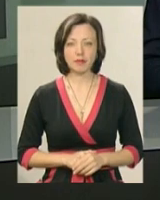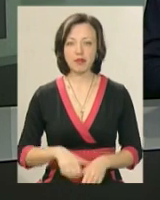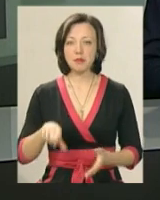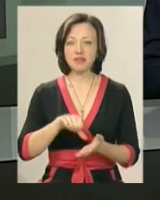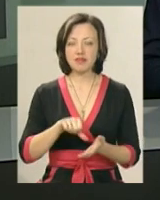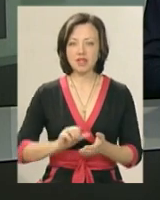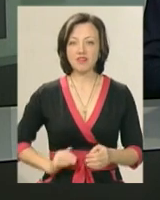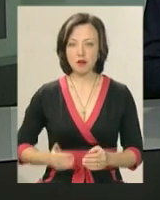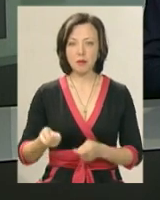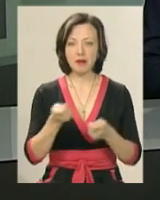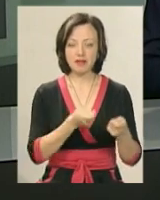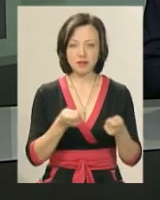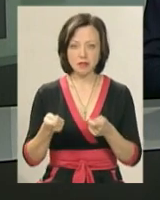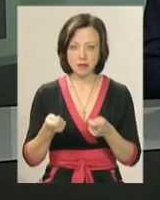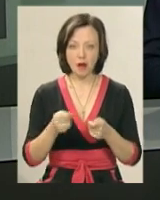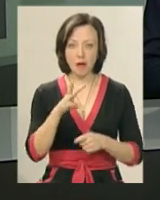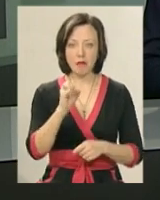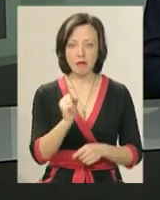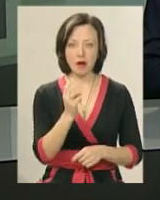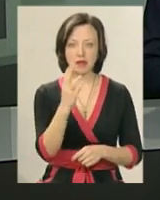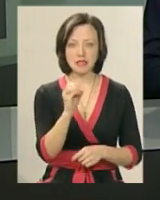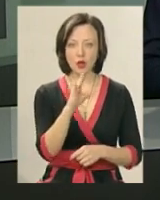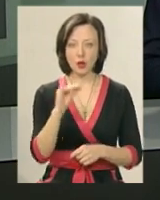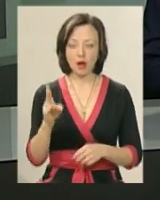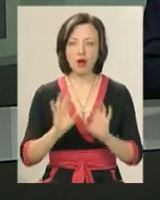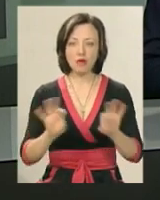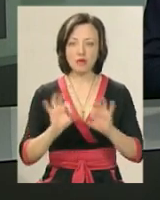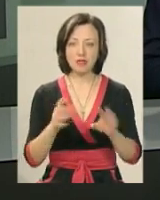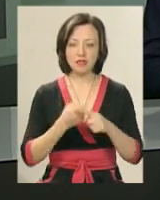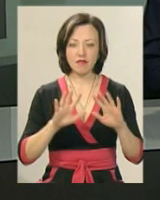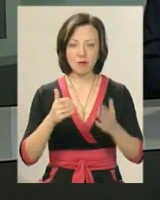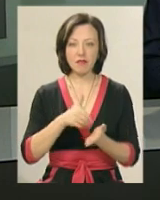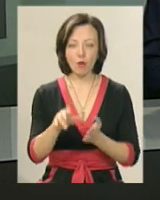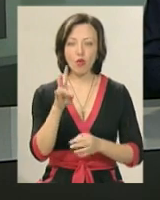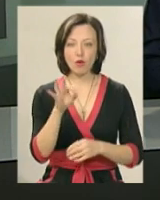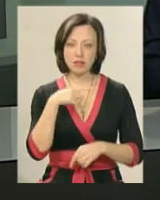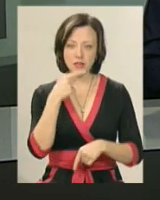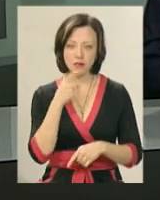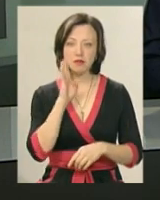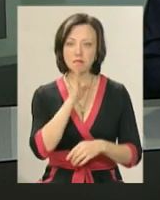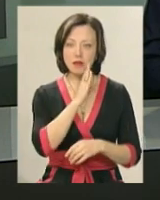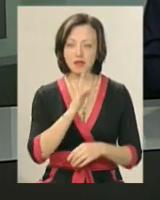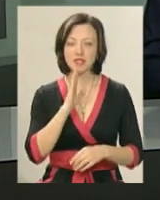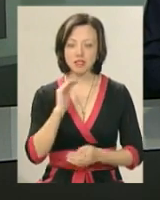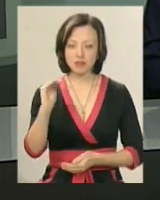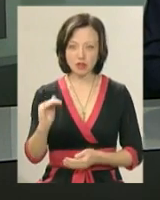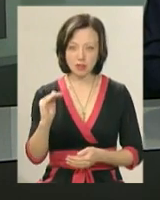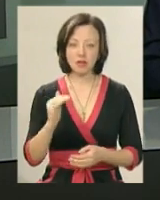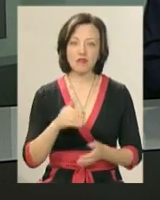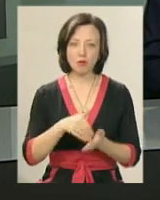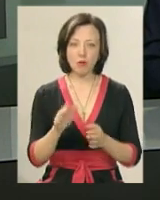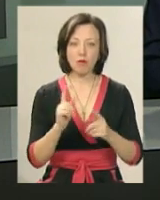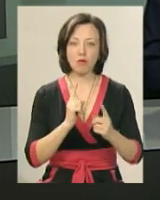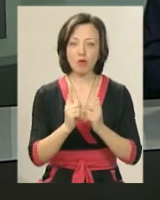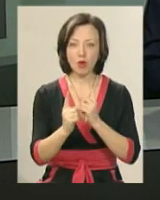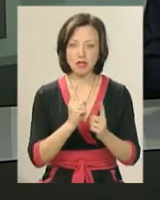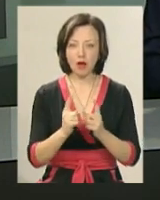перевізника – це підприємніць. Марценюк коментувати цей випадок на камеру відмовився, але запевнив, що з матір'ю дівчинки, який відмовили у проїзді,